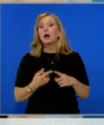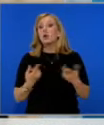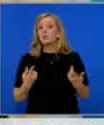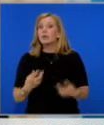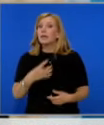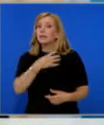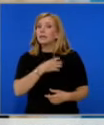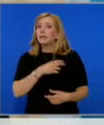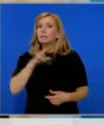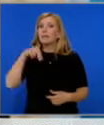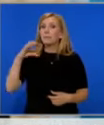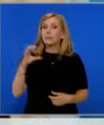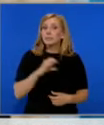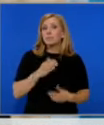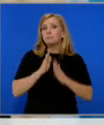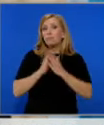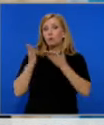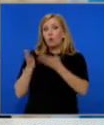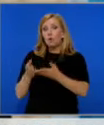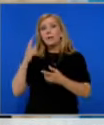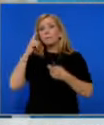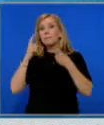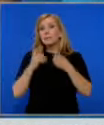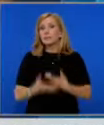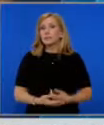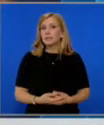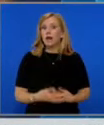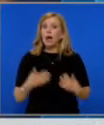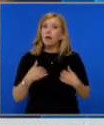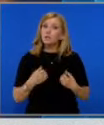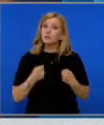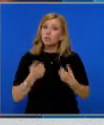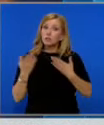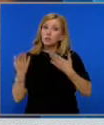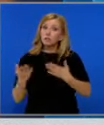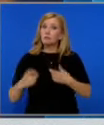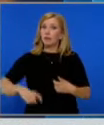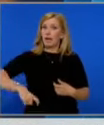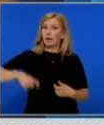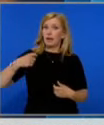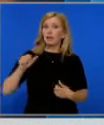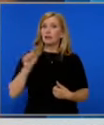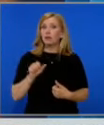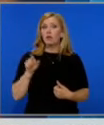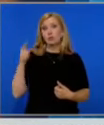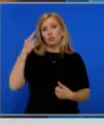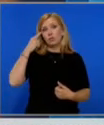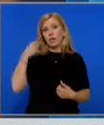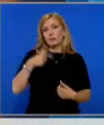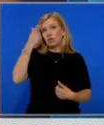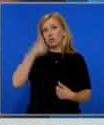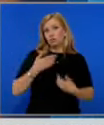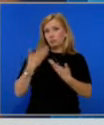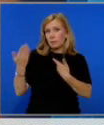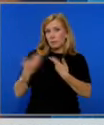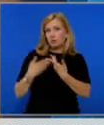призиви към Атанас Атанасов да размисли. Аз държа много на генерал Атанасов, той знае аргументите му лично, съм ги